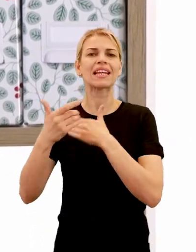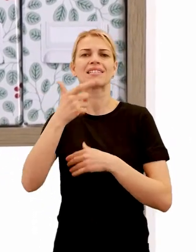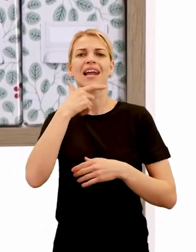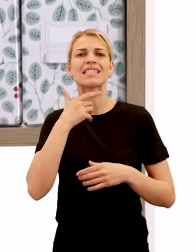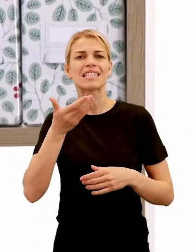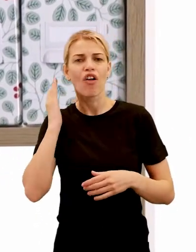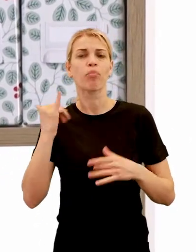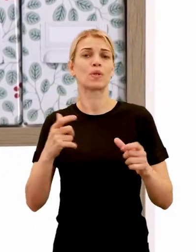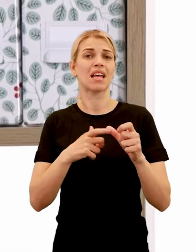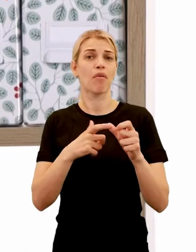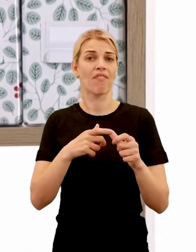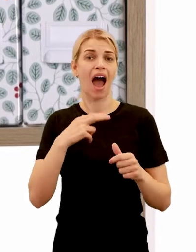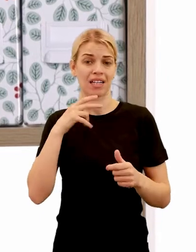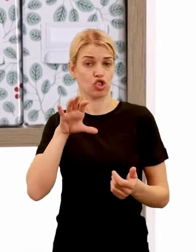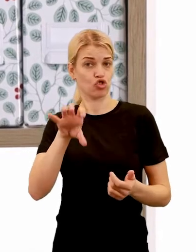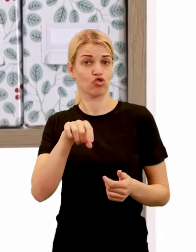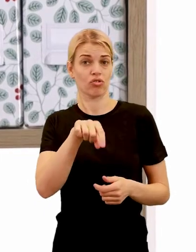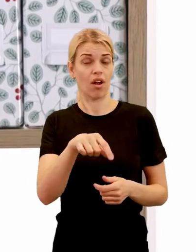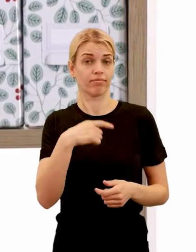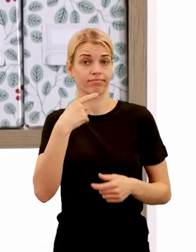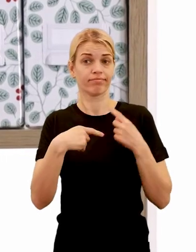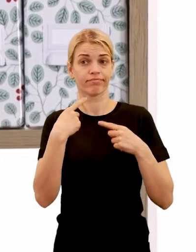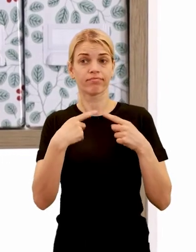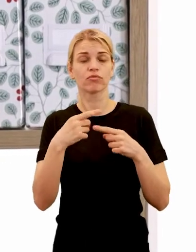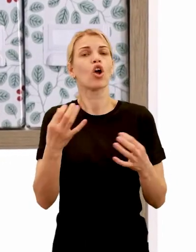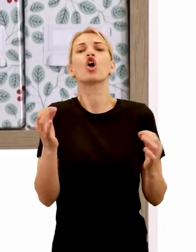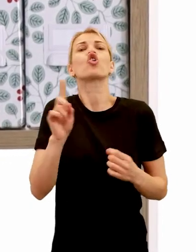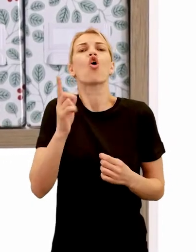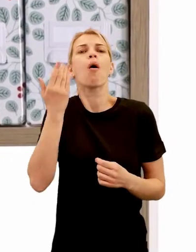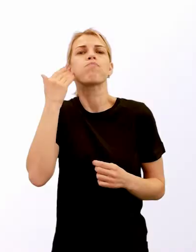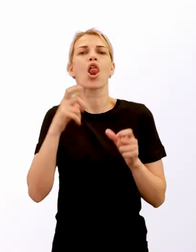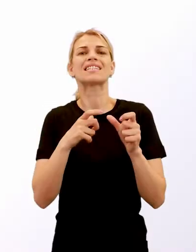a aj samovej ríše. No a on tam opisuje, kto to bol teda samo.